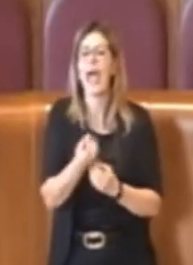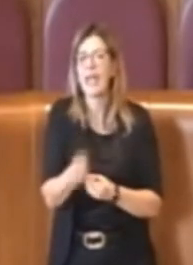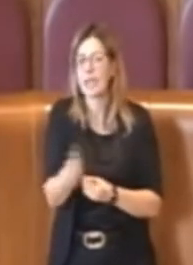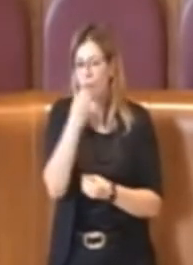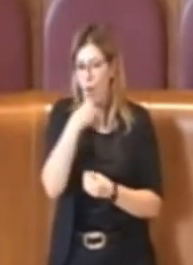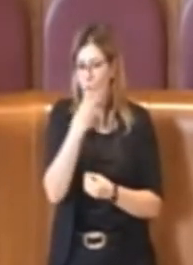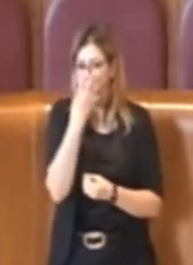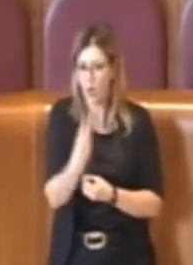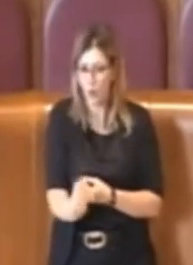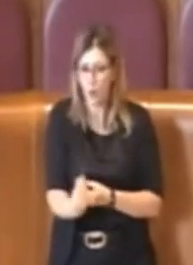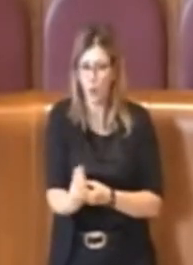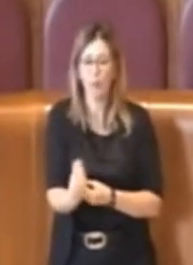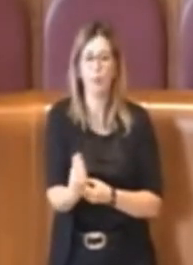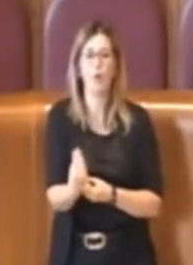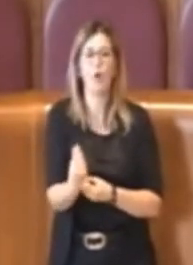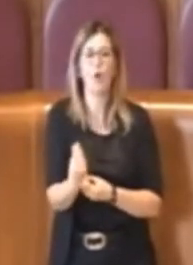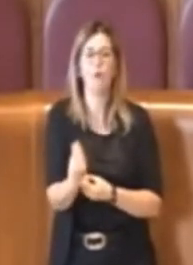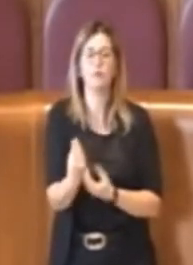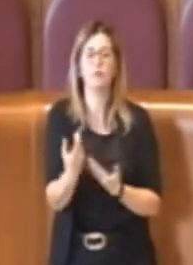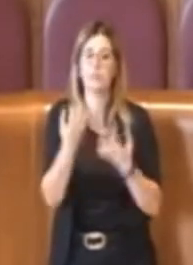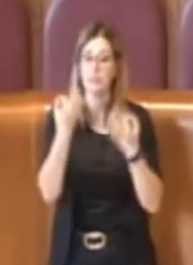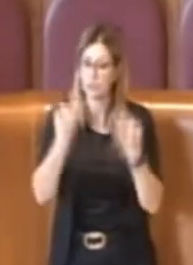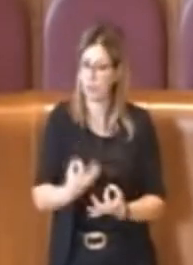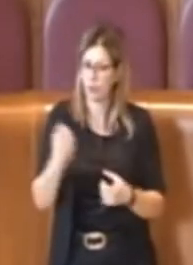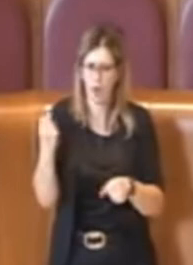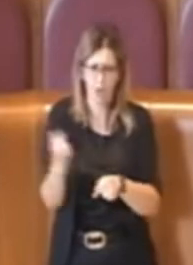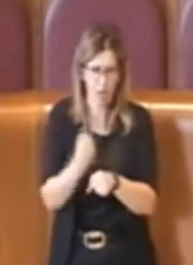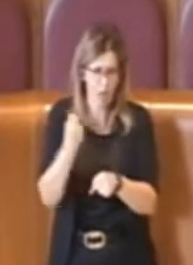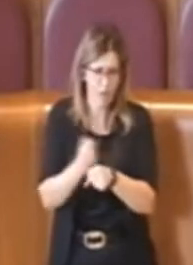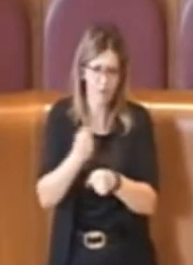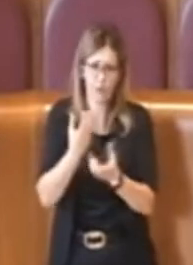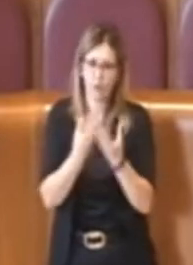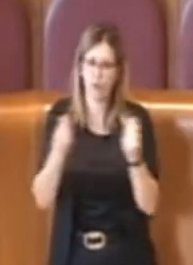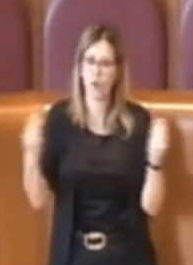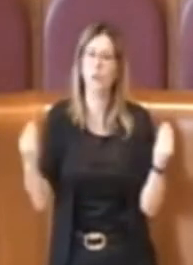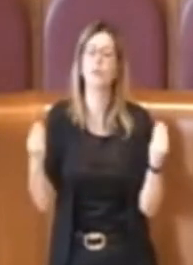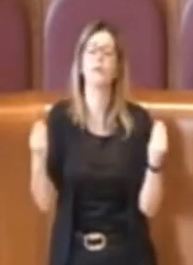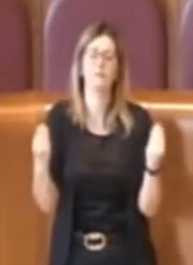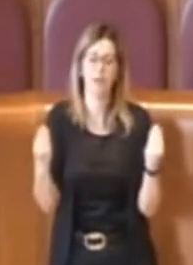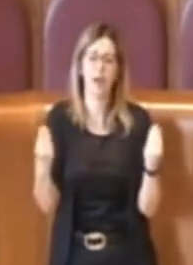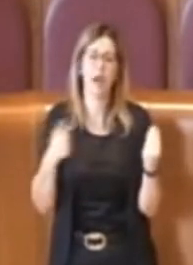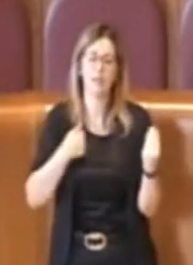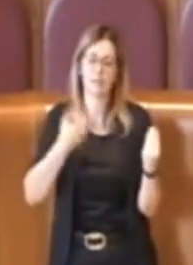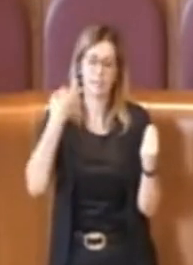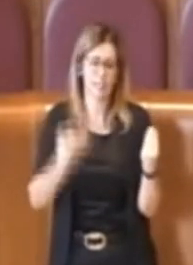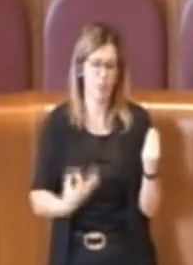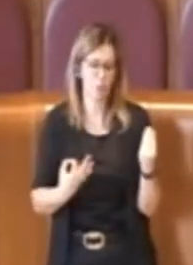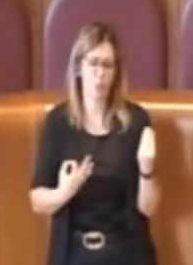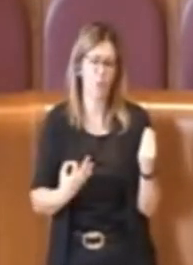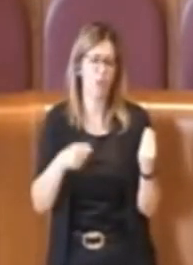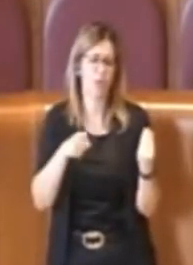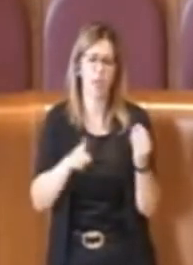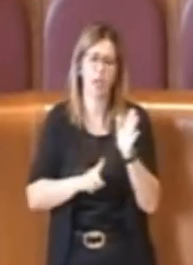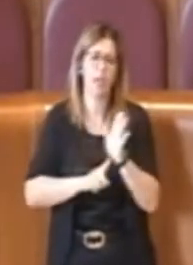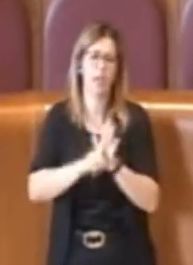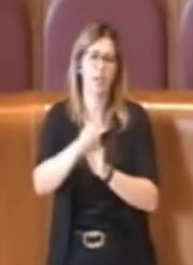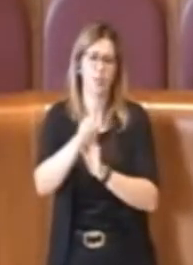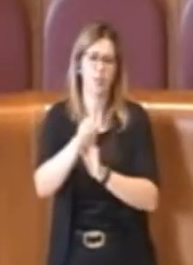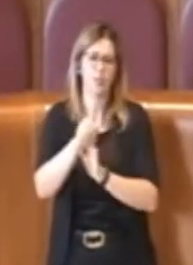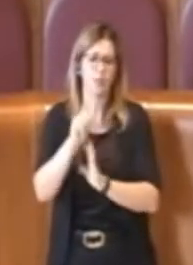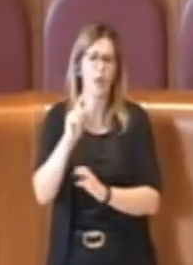avremo sicuramente un gran lavoro da fare, ma soprattutto anche siamo sicuri e certi dell'ottimo risultato che insieme